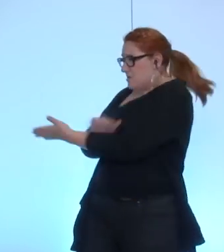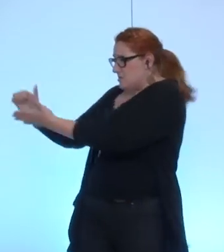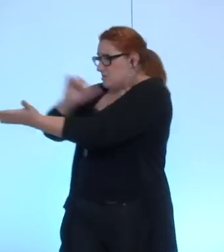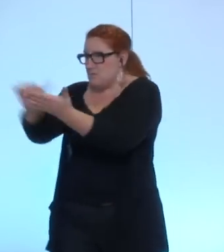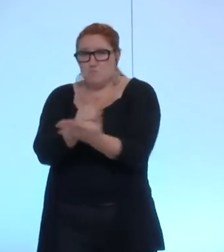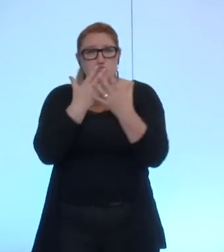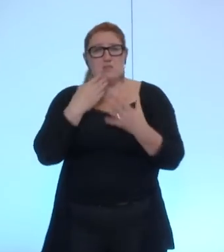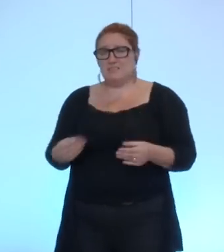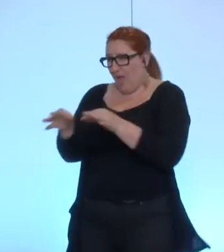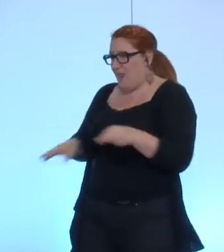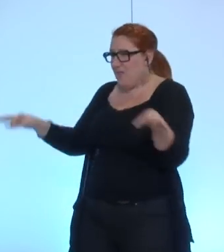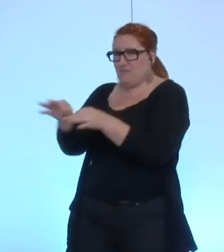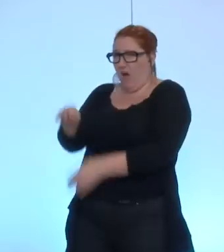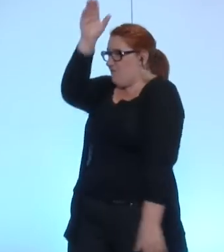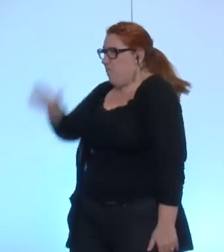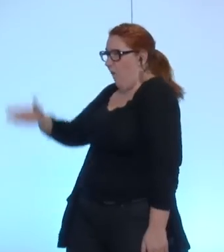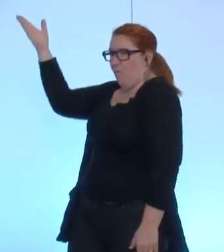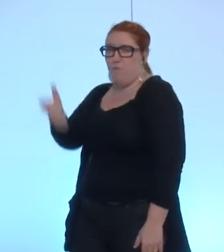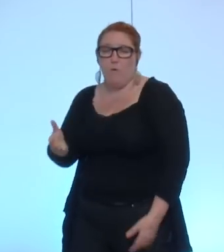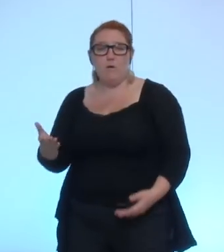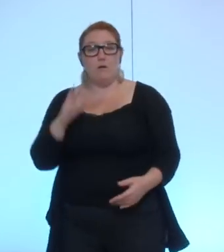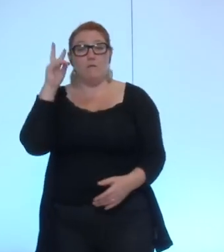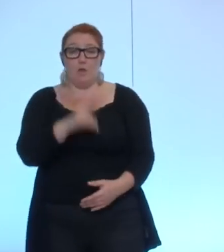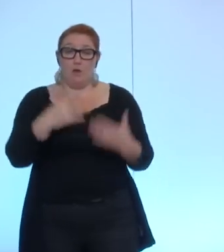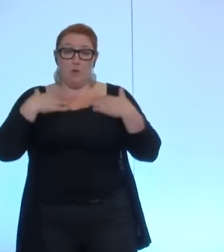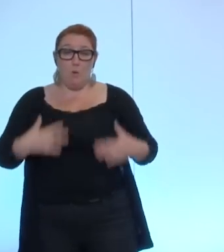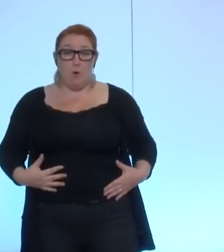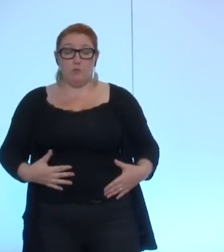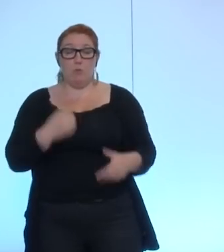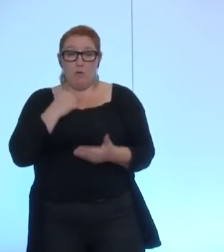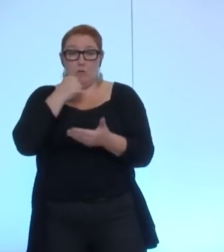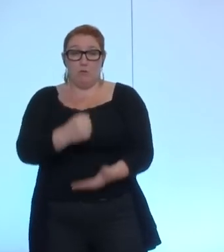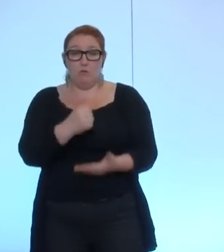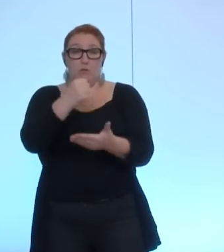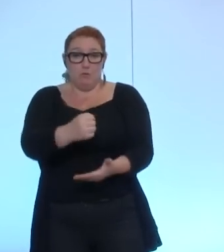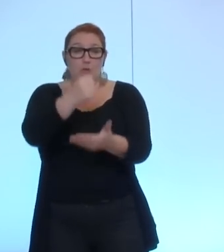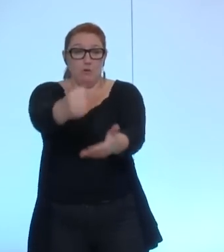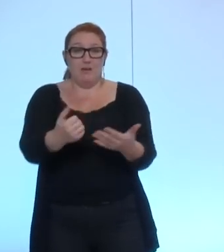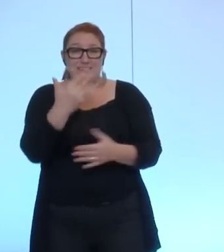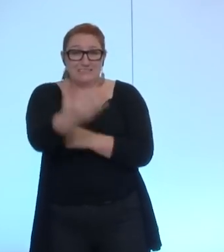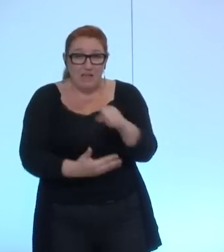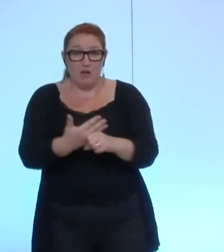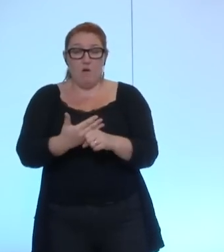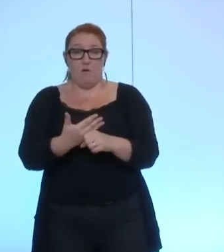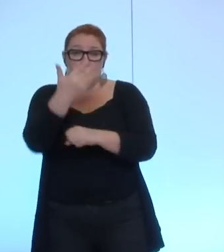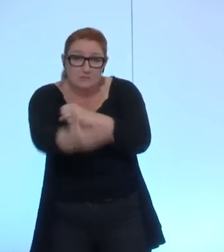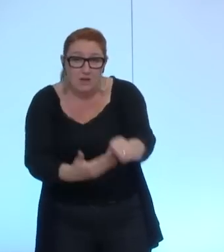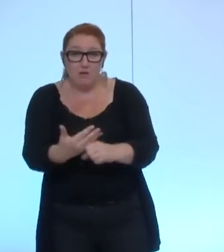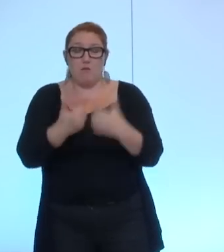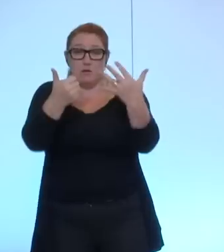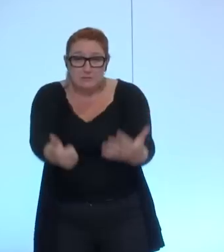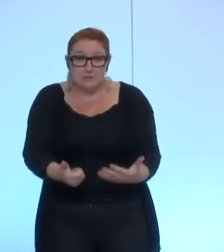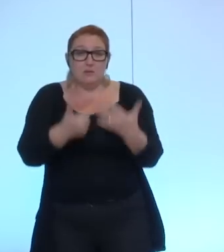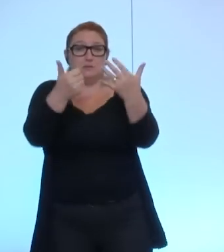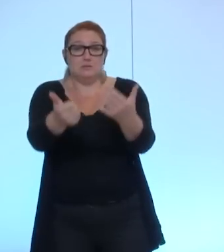carte et ces comportements se répètent malheureusement tous les cinq ou six ans avec une précision d